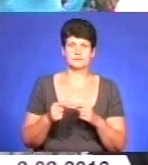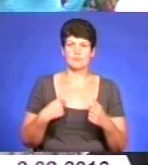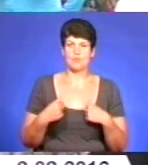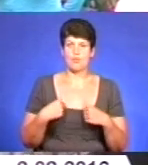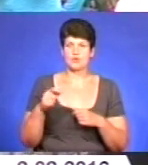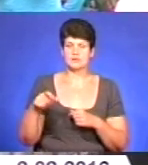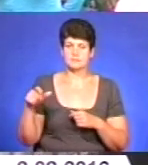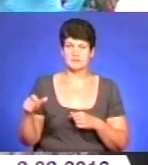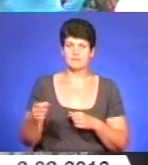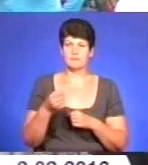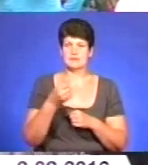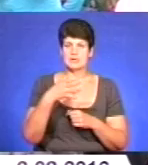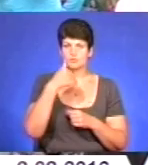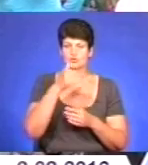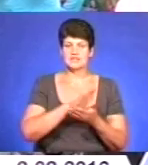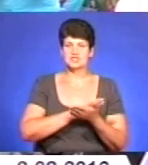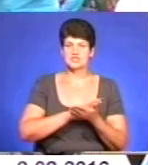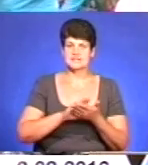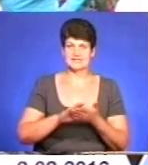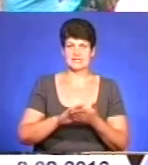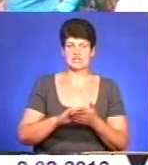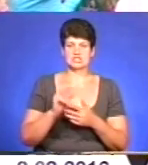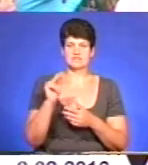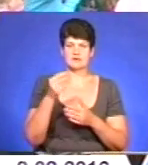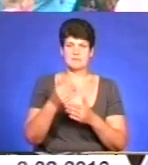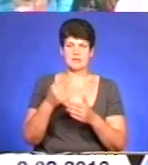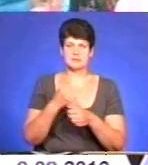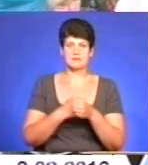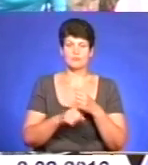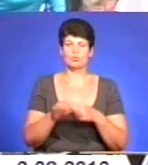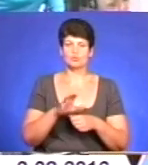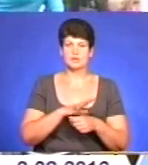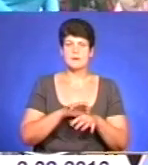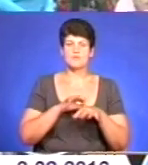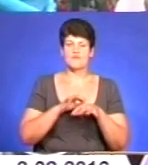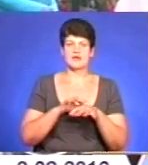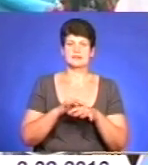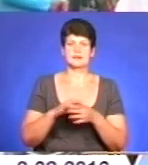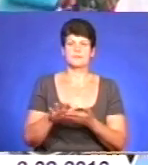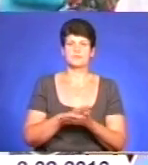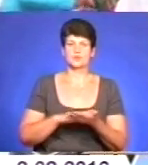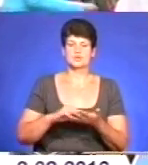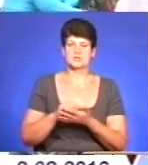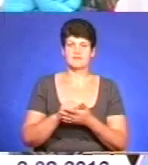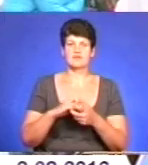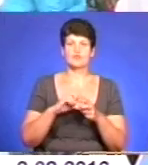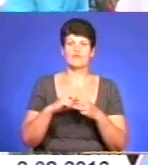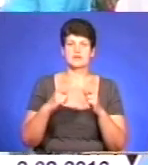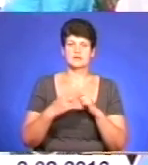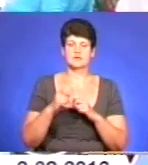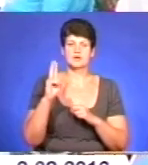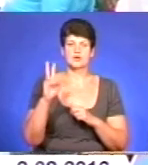на чистий четверг перед Паскою була проведена ілюстрація Івано-Франківського Кавацюка. Це